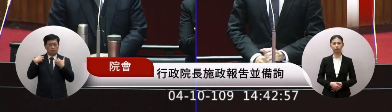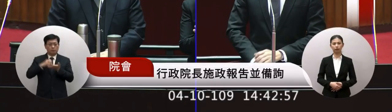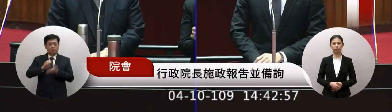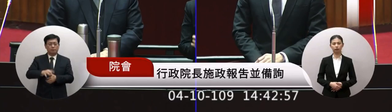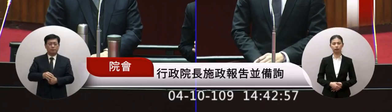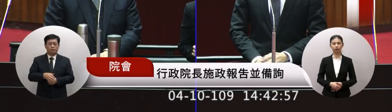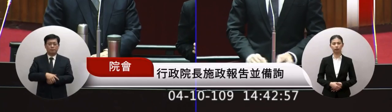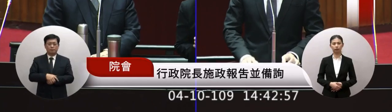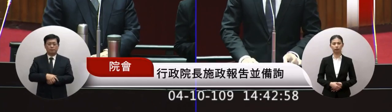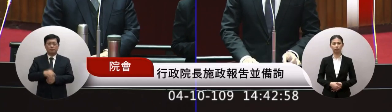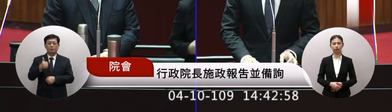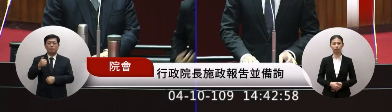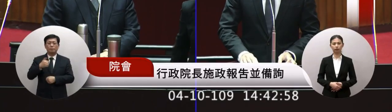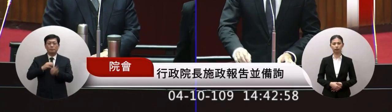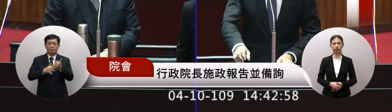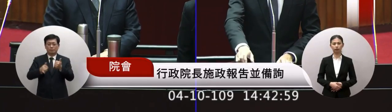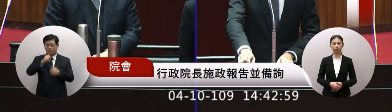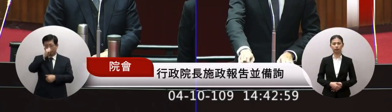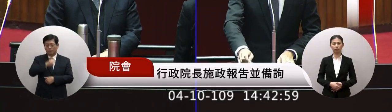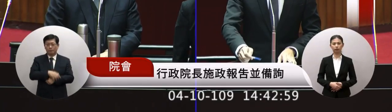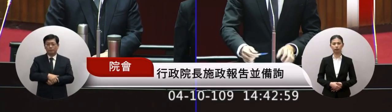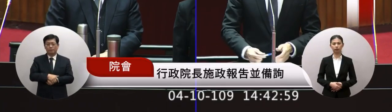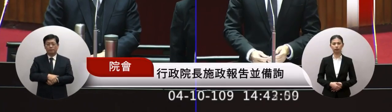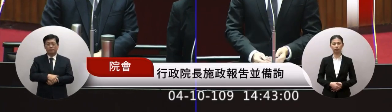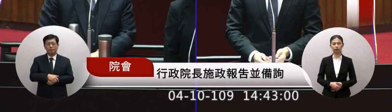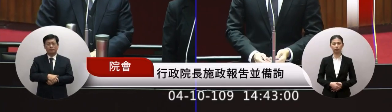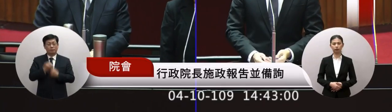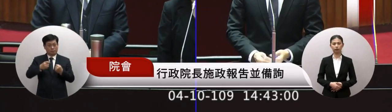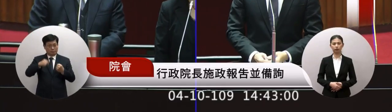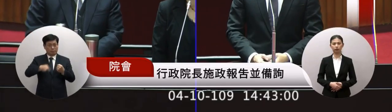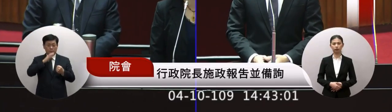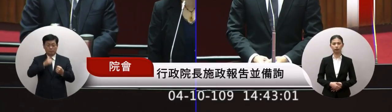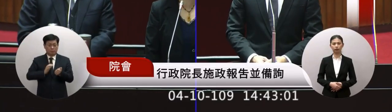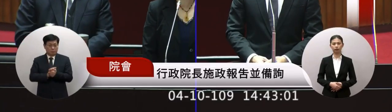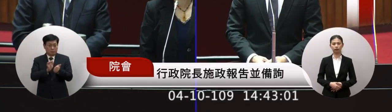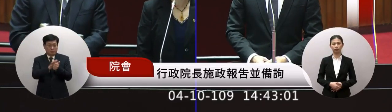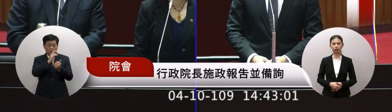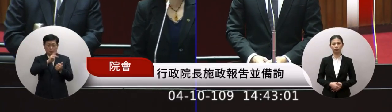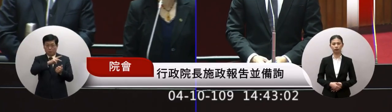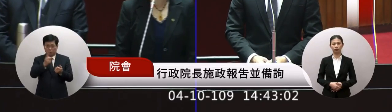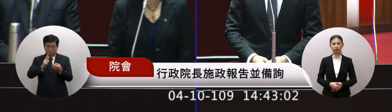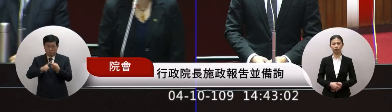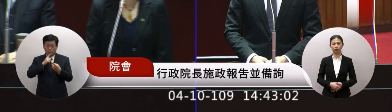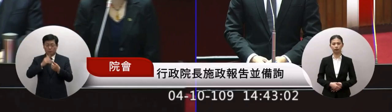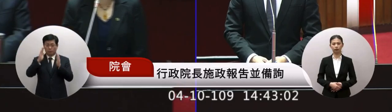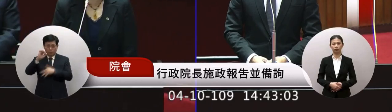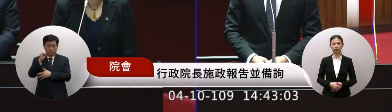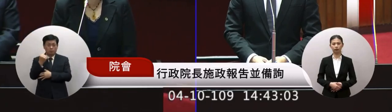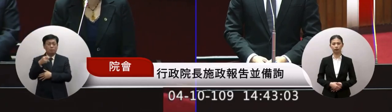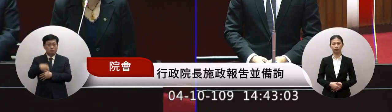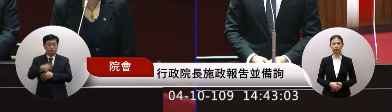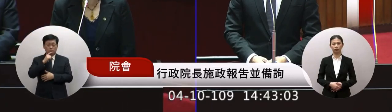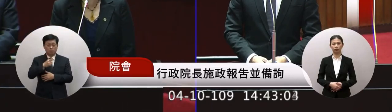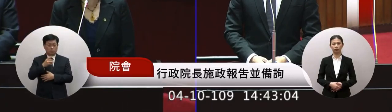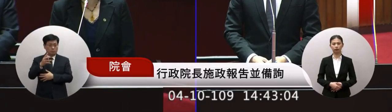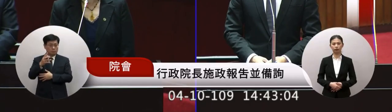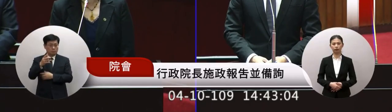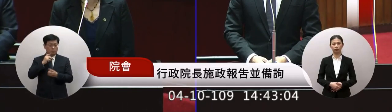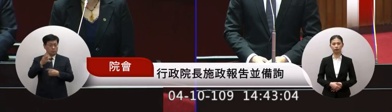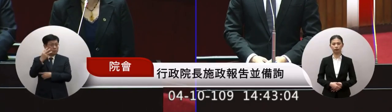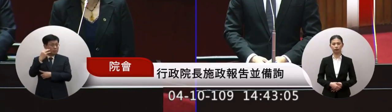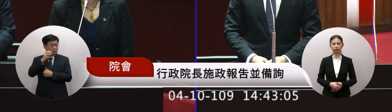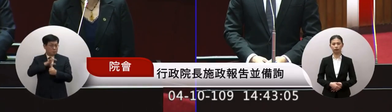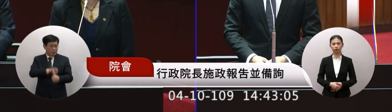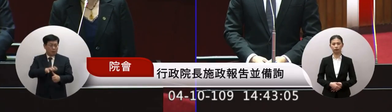是謝謝謝謝委員你好在這個小專會在做政治暴力創傷